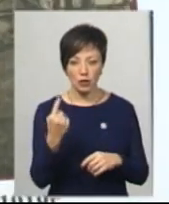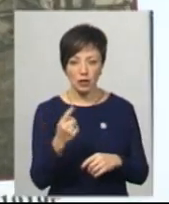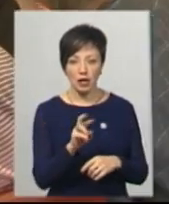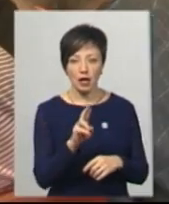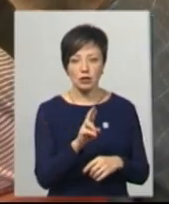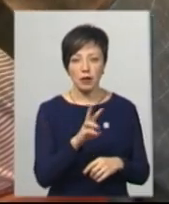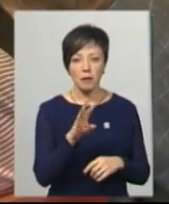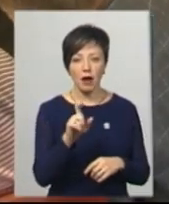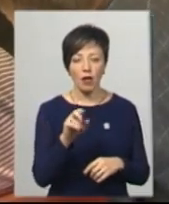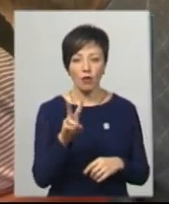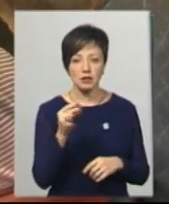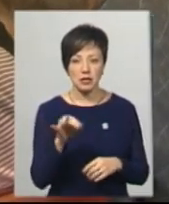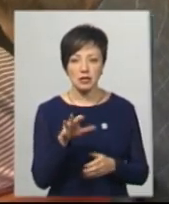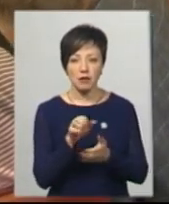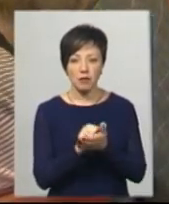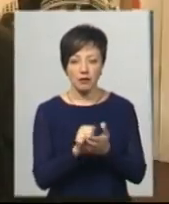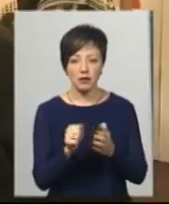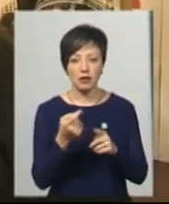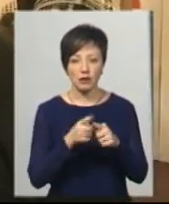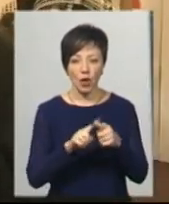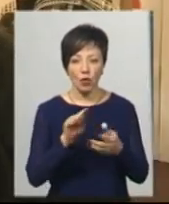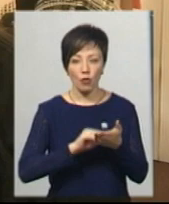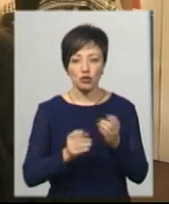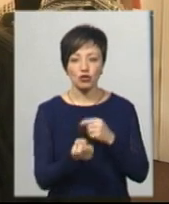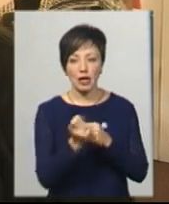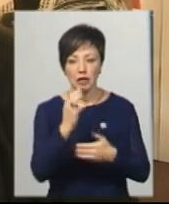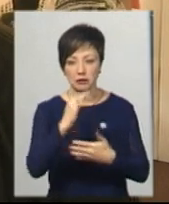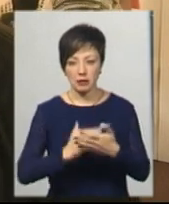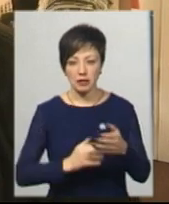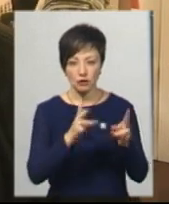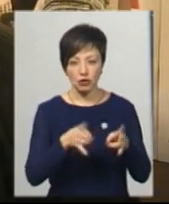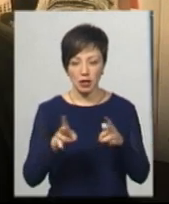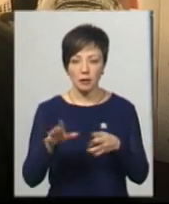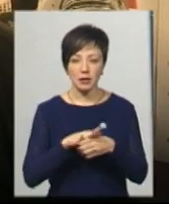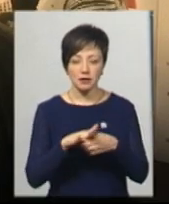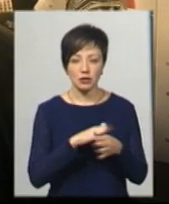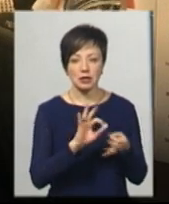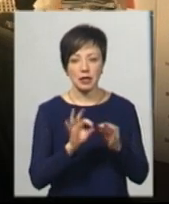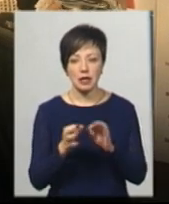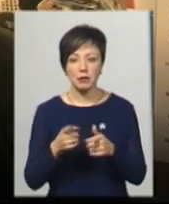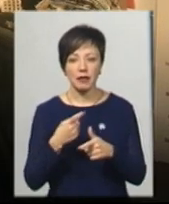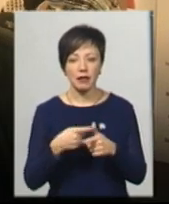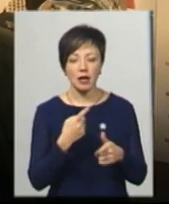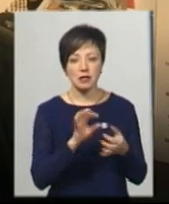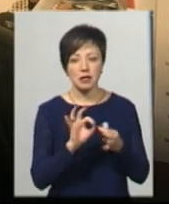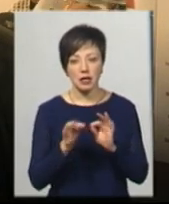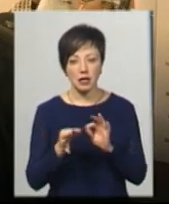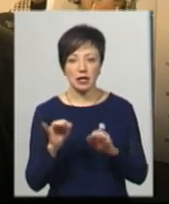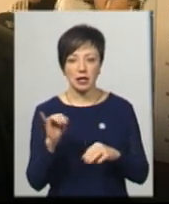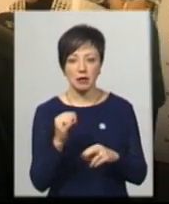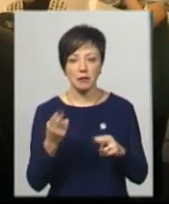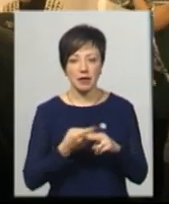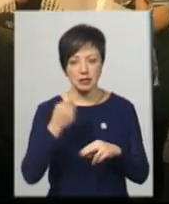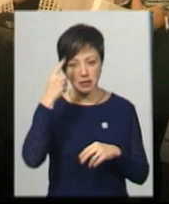Ярослав Михайловський. І він займався оцифровувкою рукописних джерел списків жертв. Прізвища складні, імена складні. Без